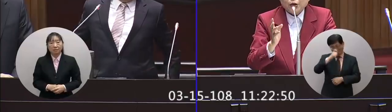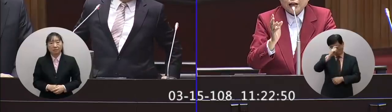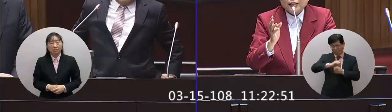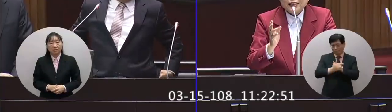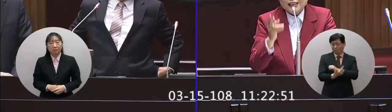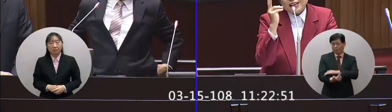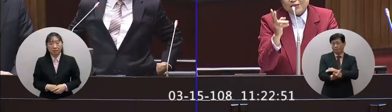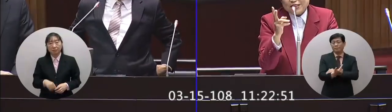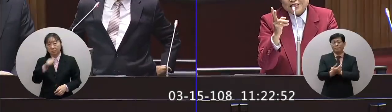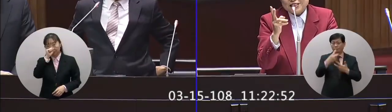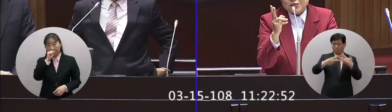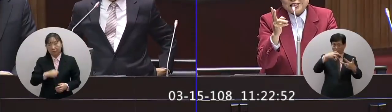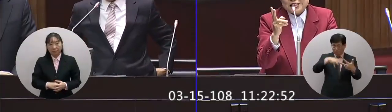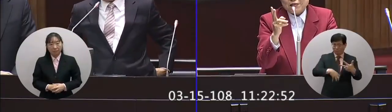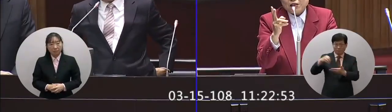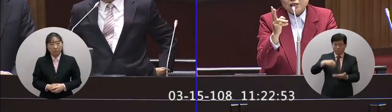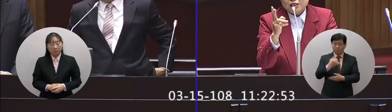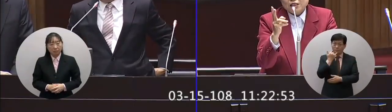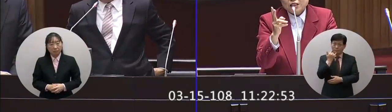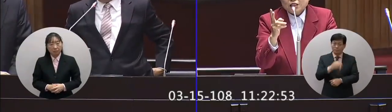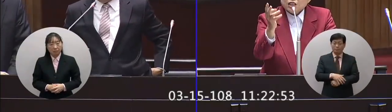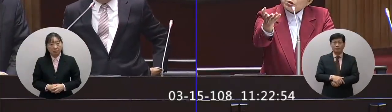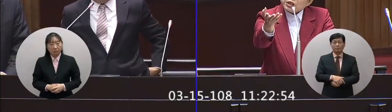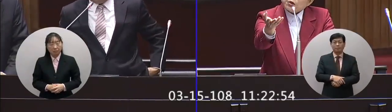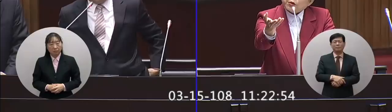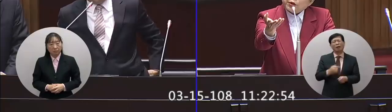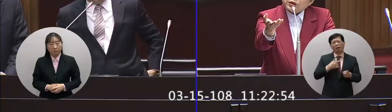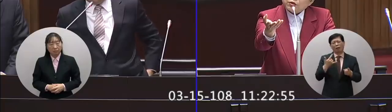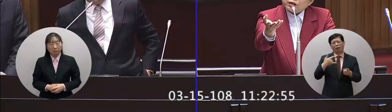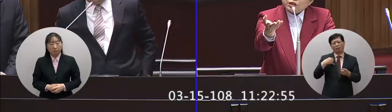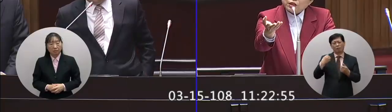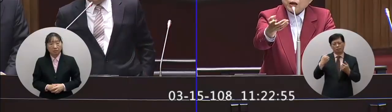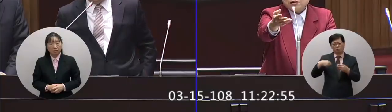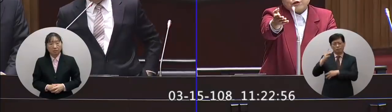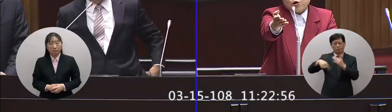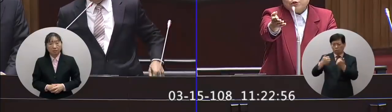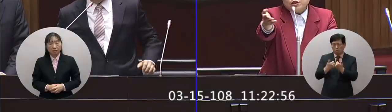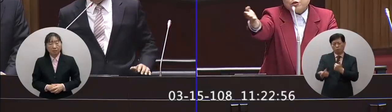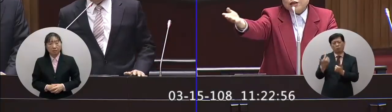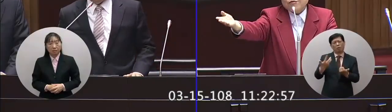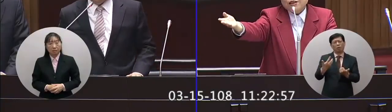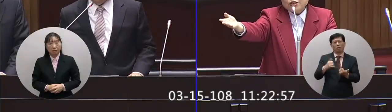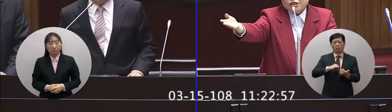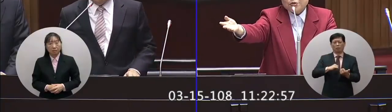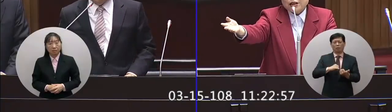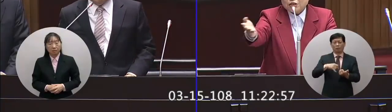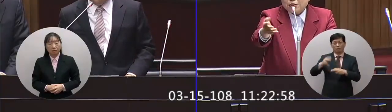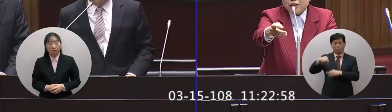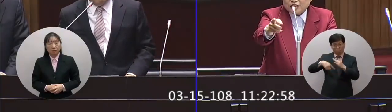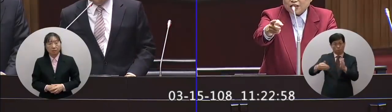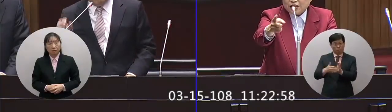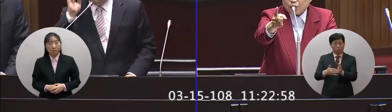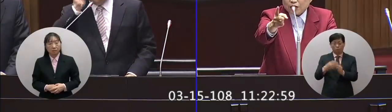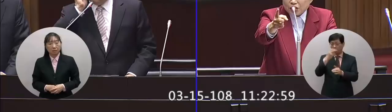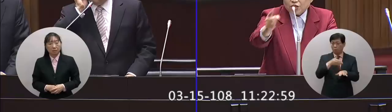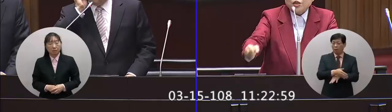希望你盡快兩個禮拜之內送的進來嗎你都已經到院會都有到行政院法務部已經送到行政院來